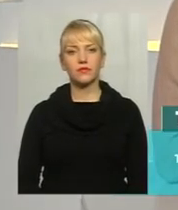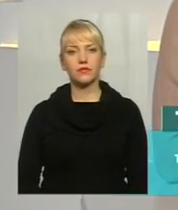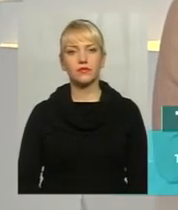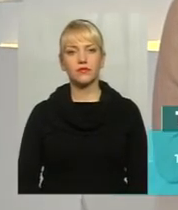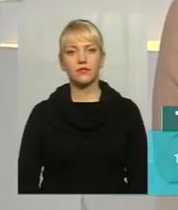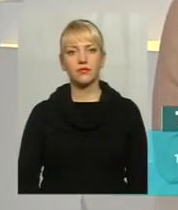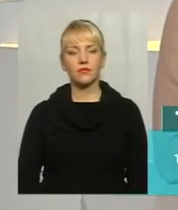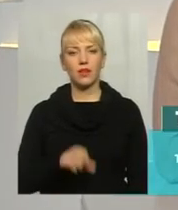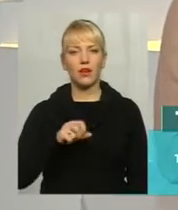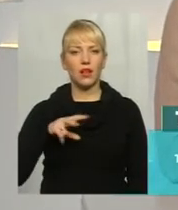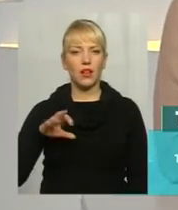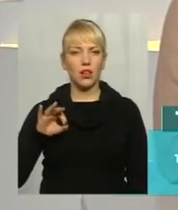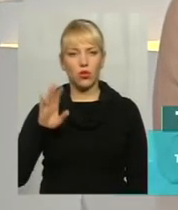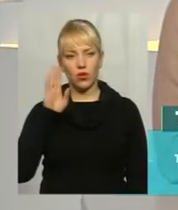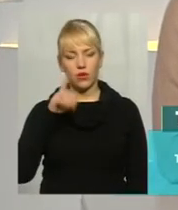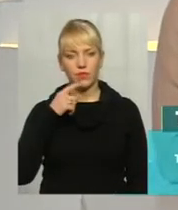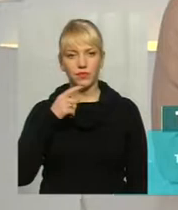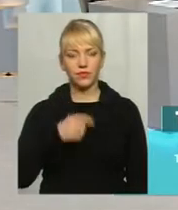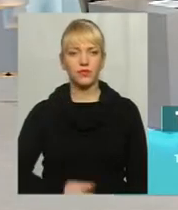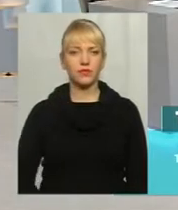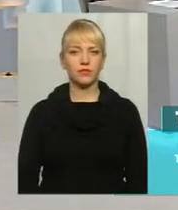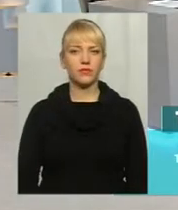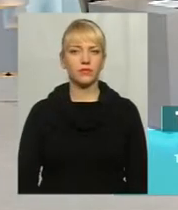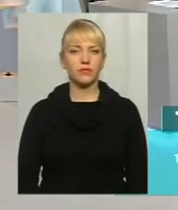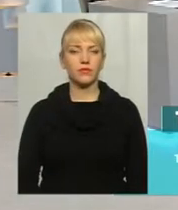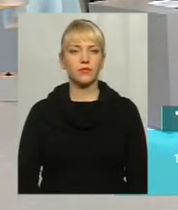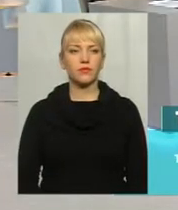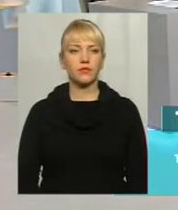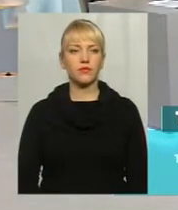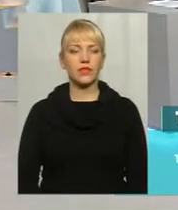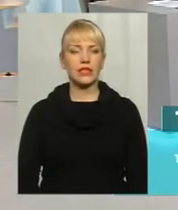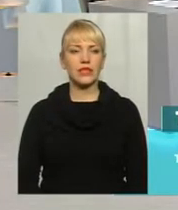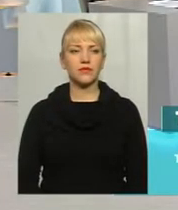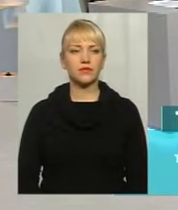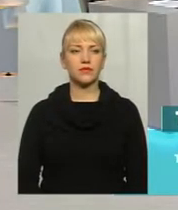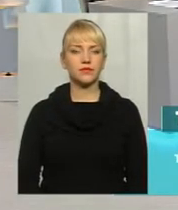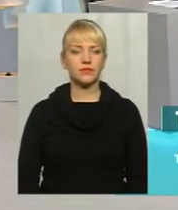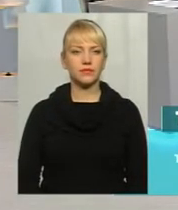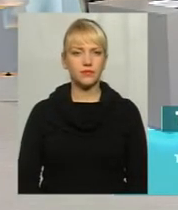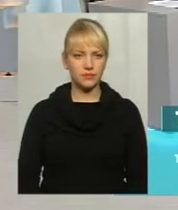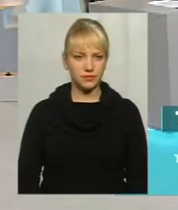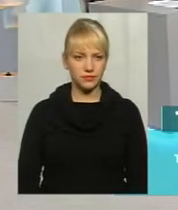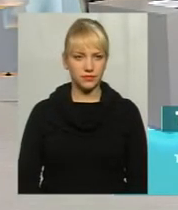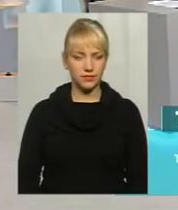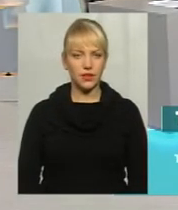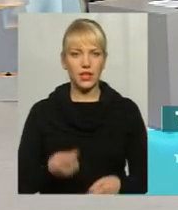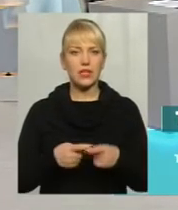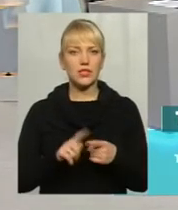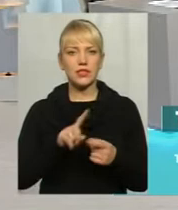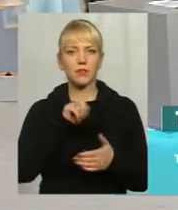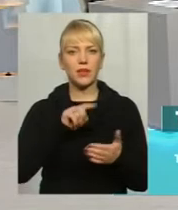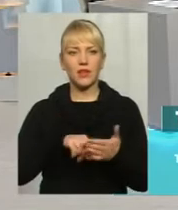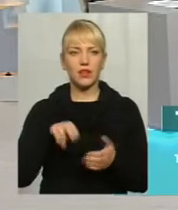Алло? Алло, чуємо вас. Задавайте ваше питання. Ви чуєте? Це питання до